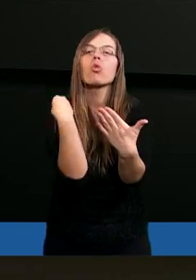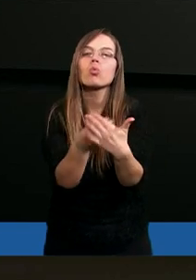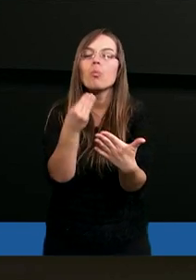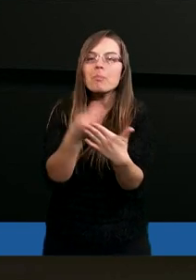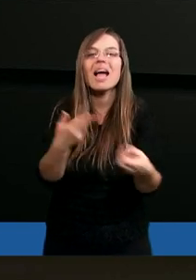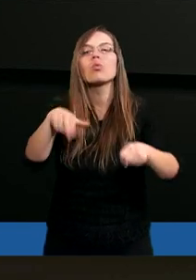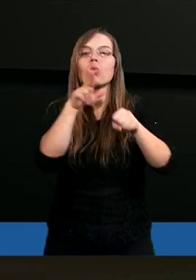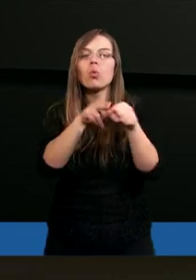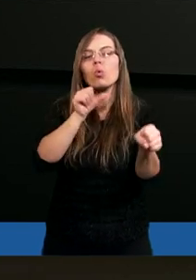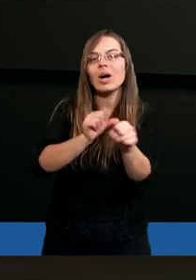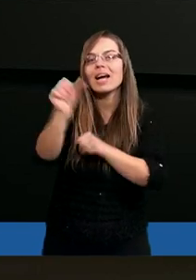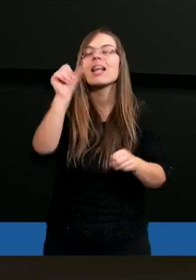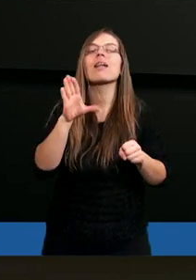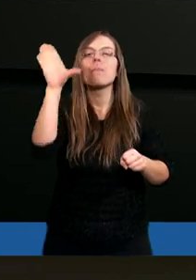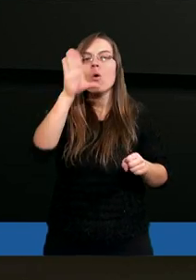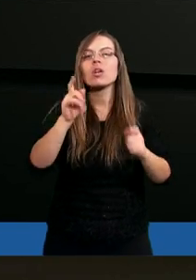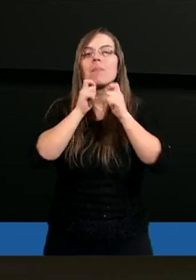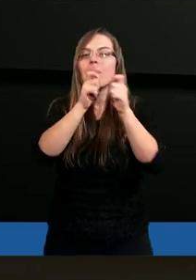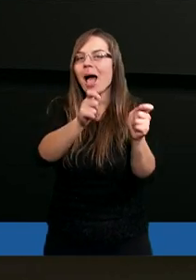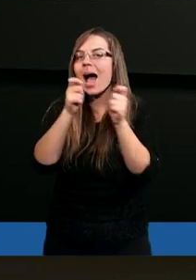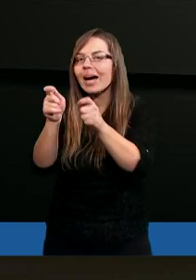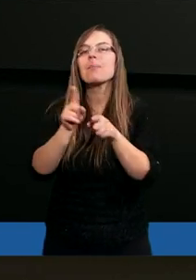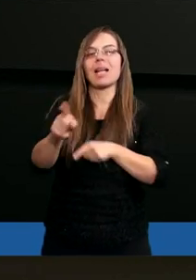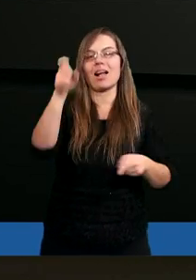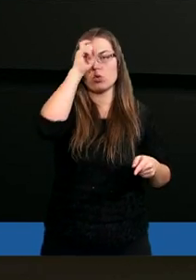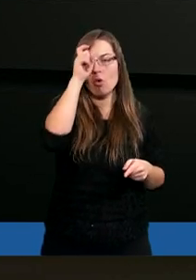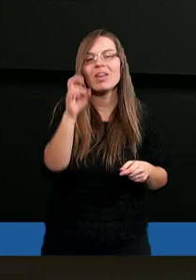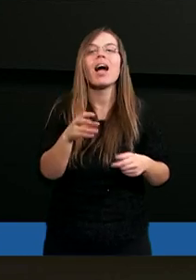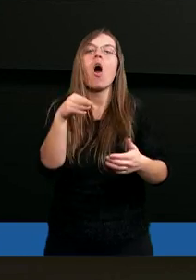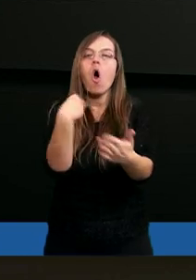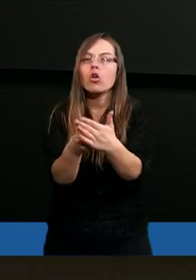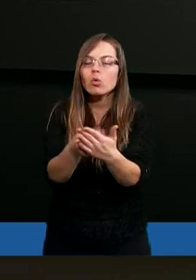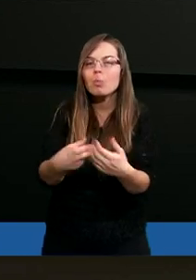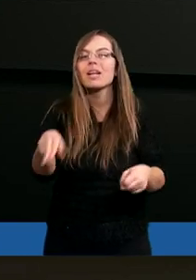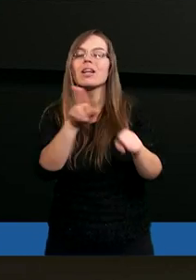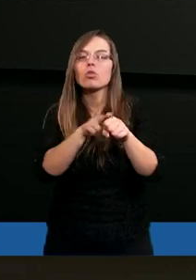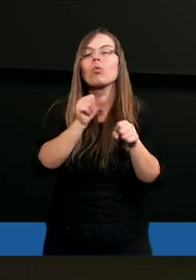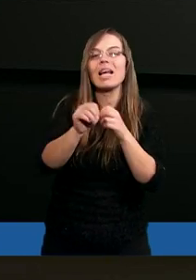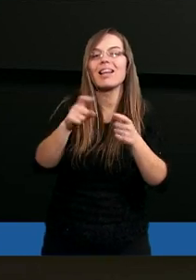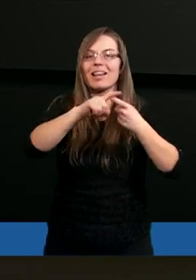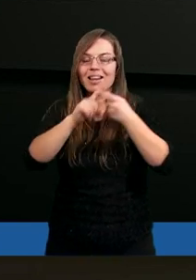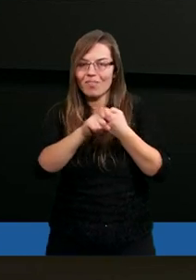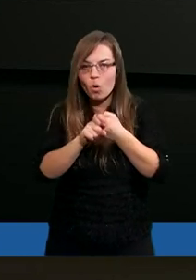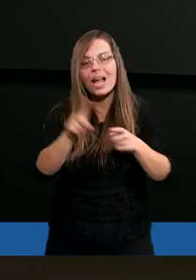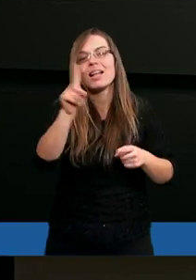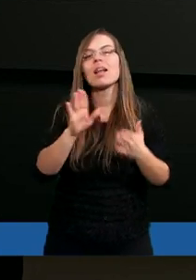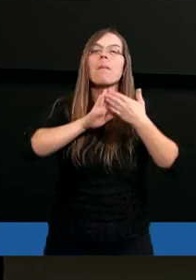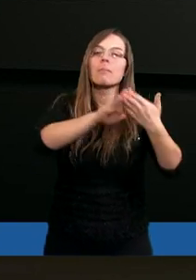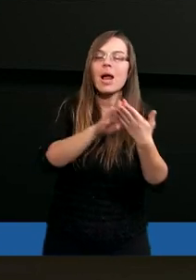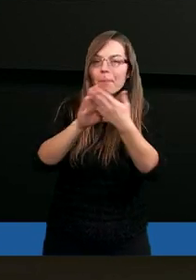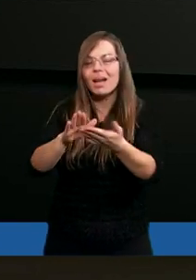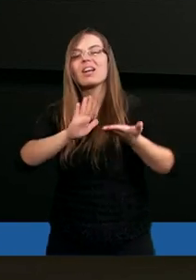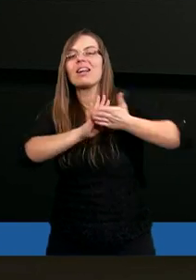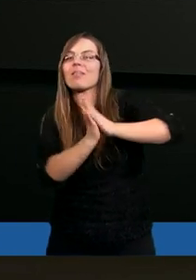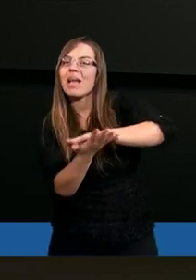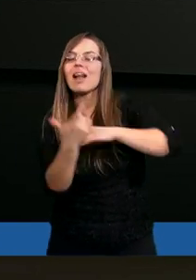o odkupieniu, które jest Bożym darem dla człowieka, o odkupieniu, które jest związane z przebaczeniem, z